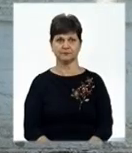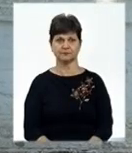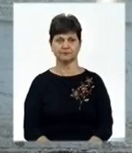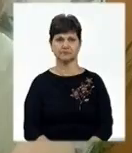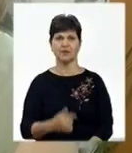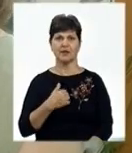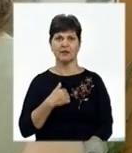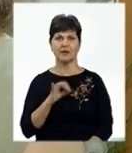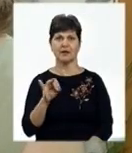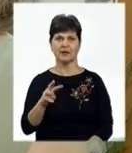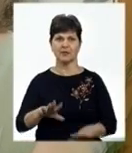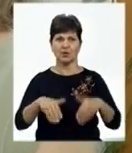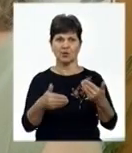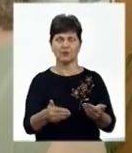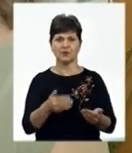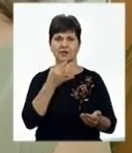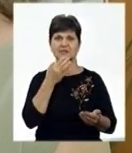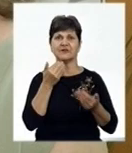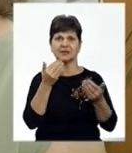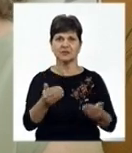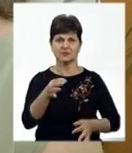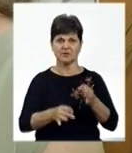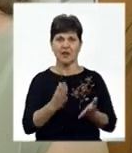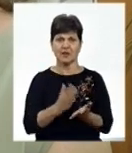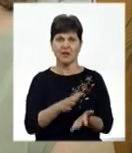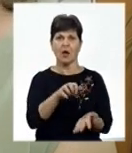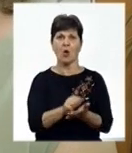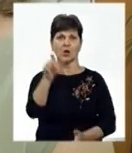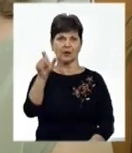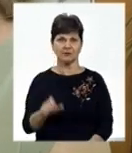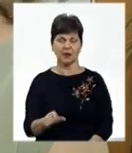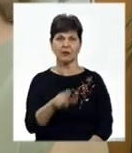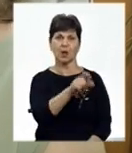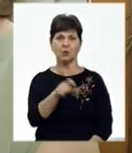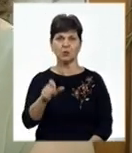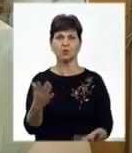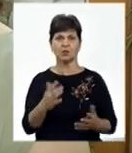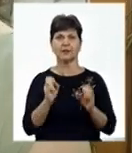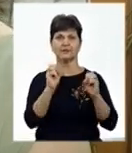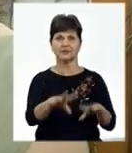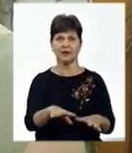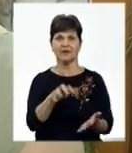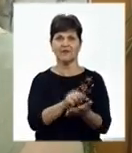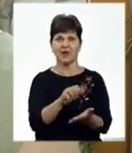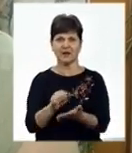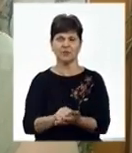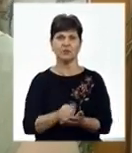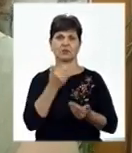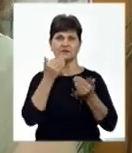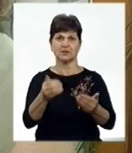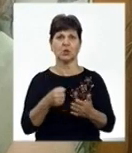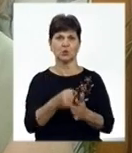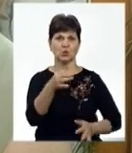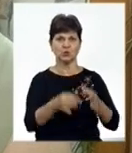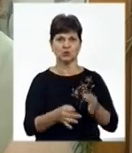Я їм рекомендую звертатися до суду. Є Орандар, є люди, які здали в оренду, звертайтеся до суду.